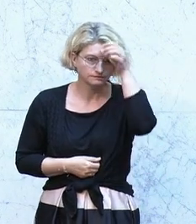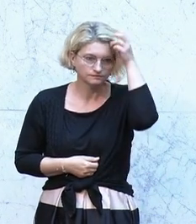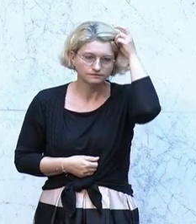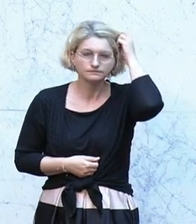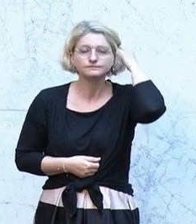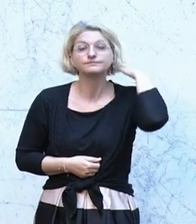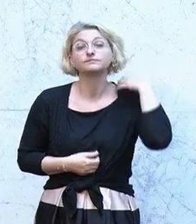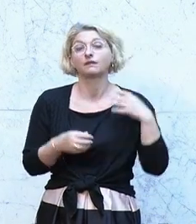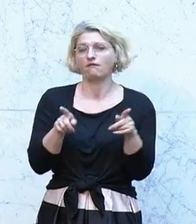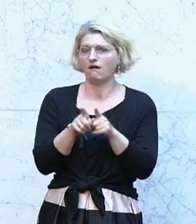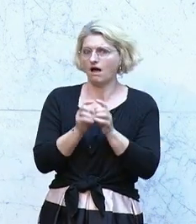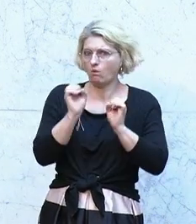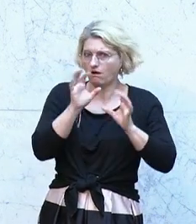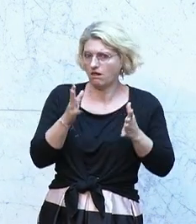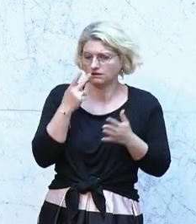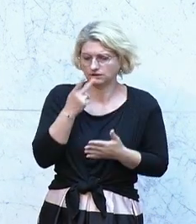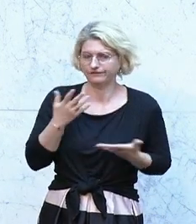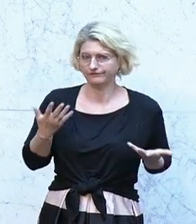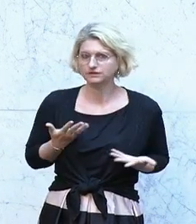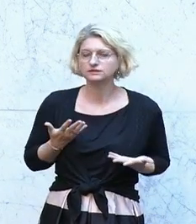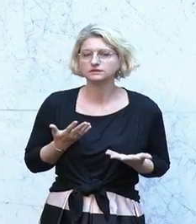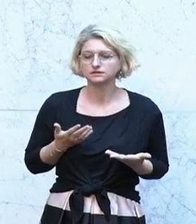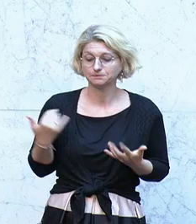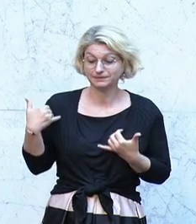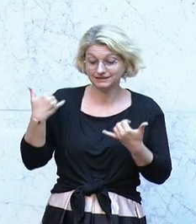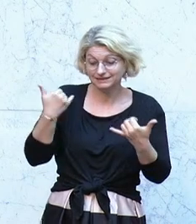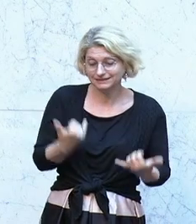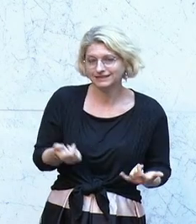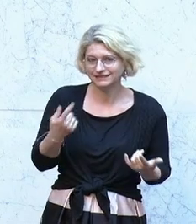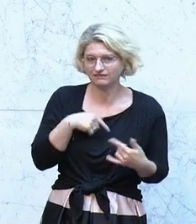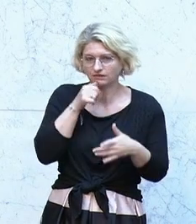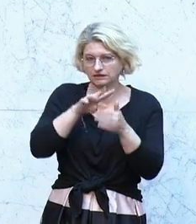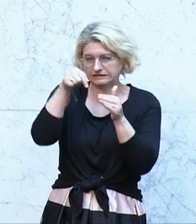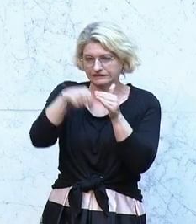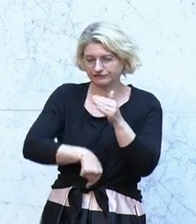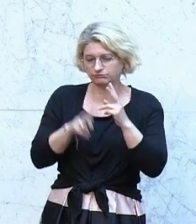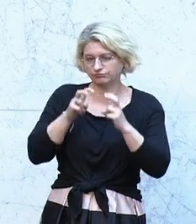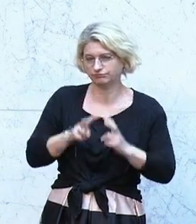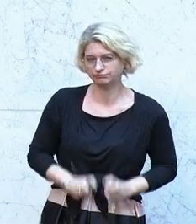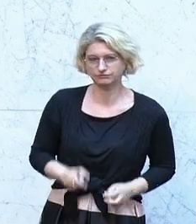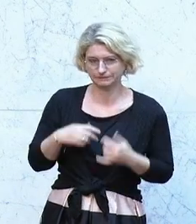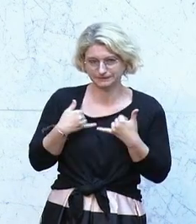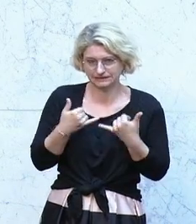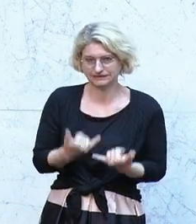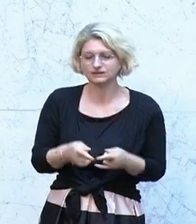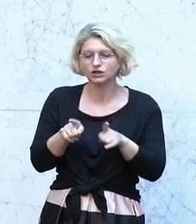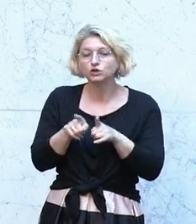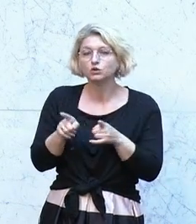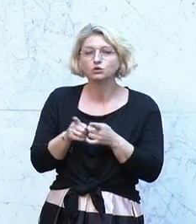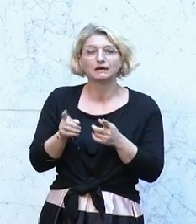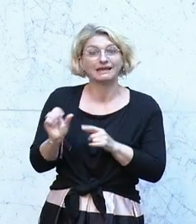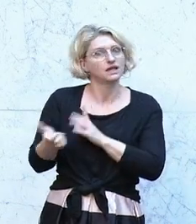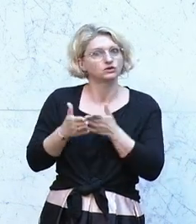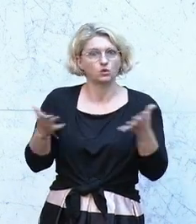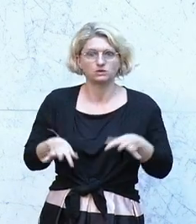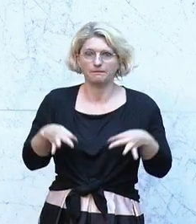Was auch klar ist, wir kennen bisher nur die Spitze des Eisbergs, die Aufklärung der größten Pleite der österreichischen